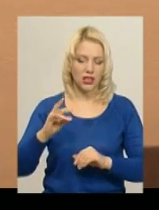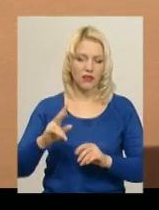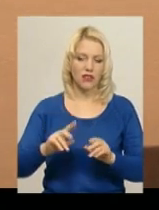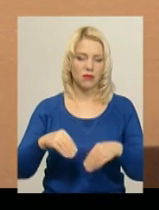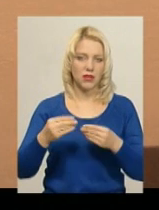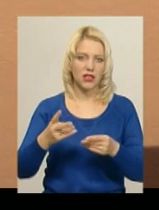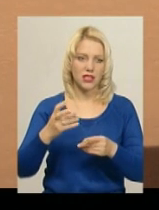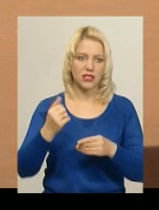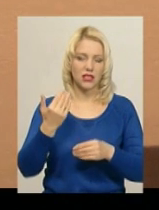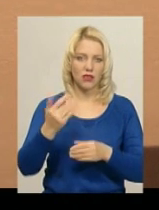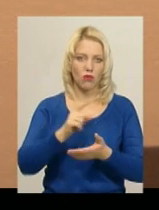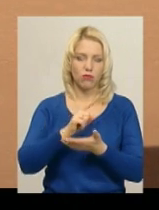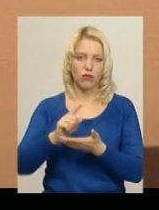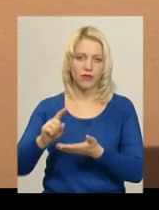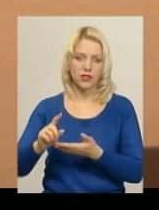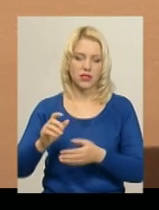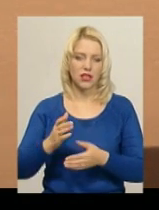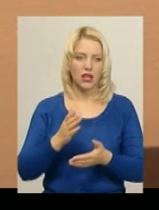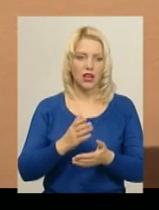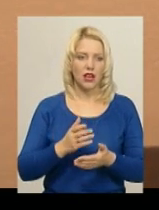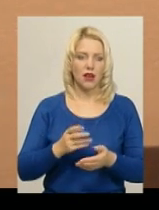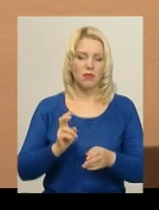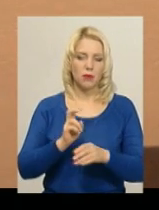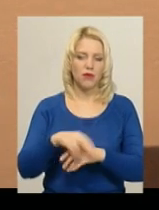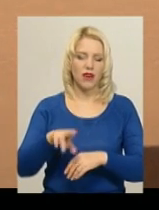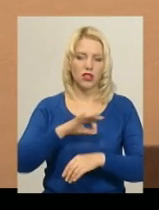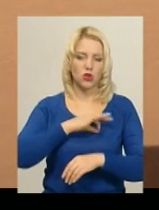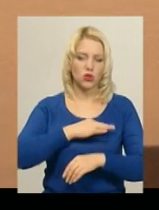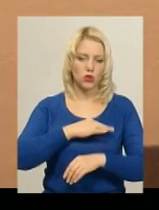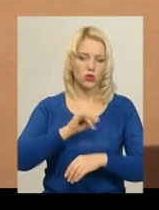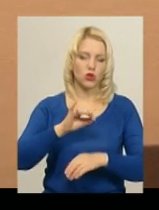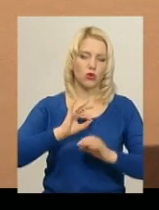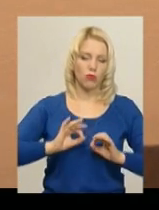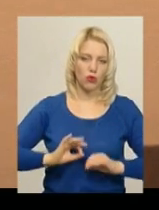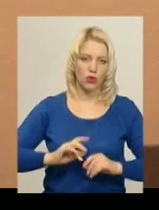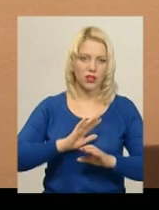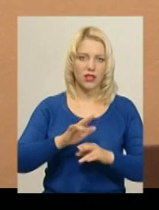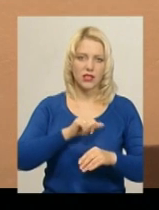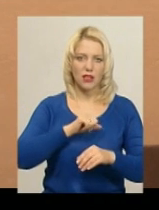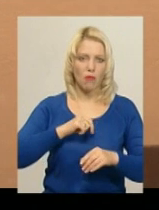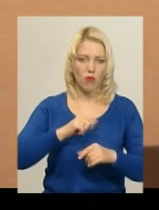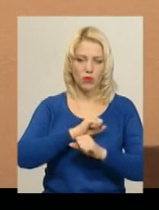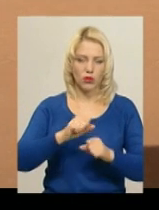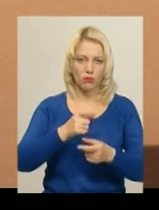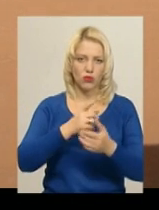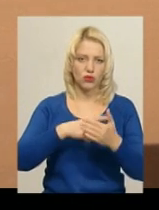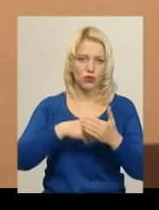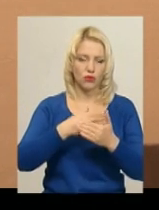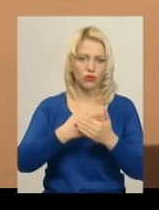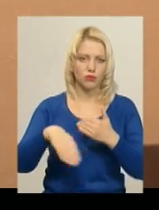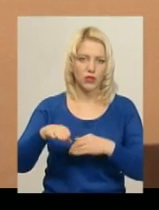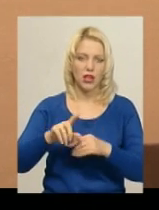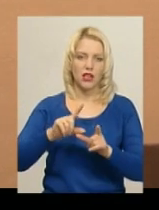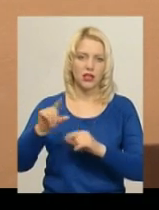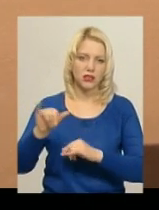цимбулікарно-ступні обов'язки. Прибувати до слідчого прокурора суду за кожною вимогою, не відлучати з населеного пункту, в якому він проживає без дозволу слідчого